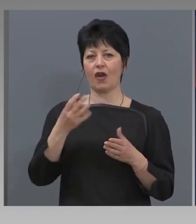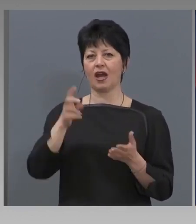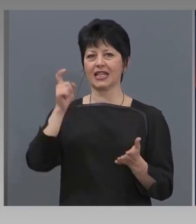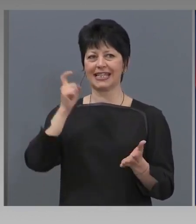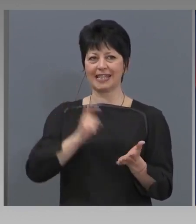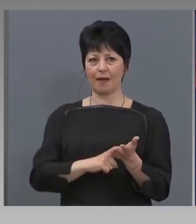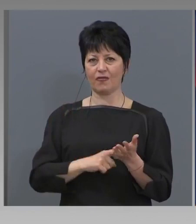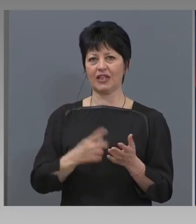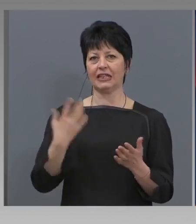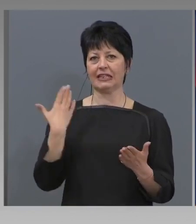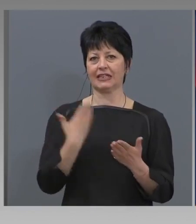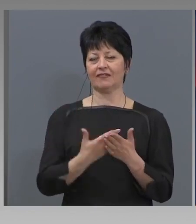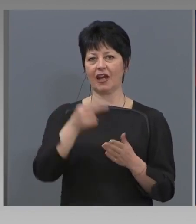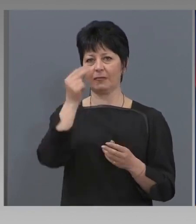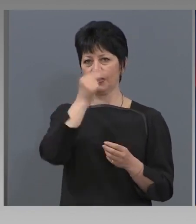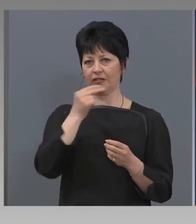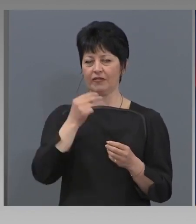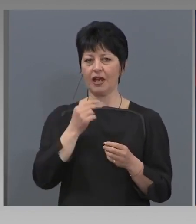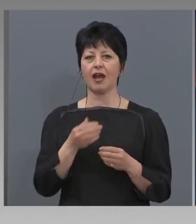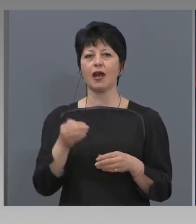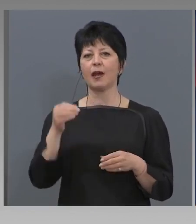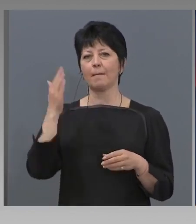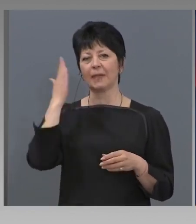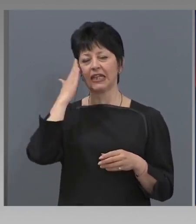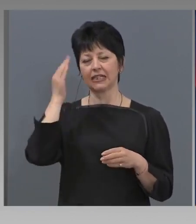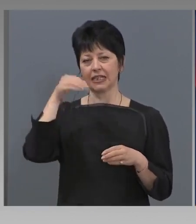Църква. Министр на вътрешните работи изпълнява.